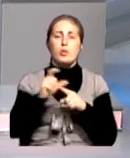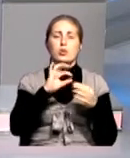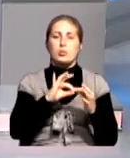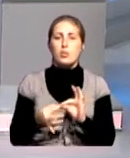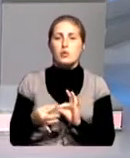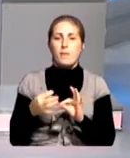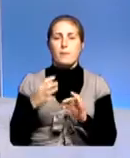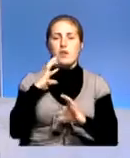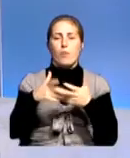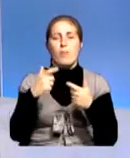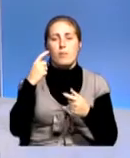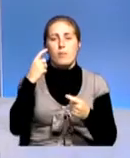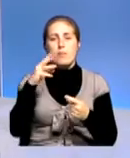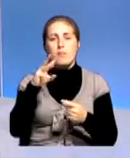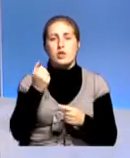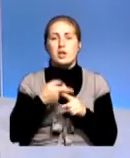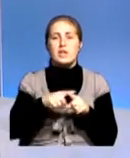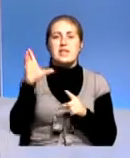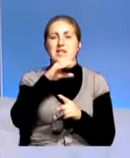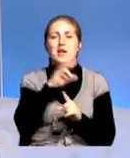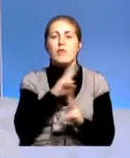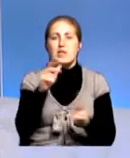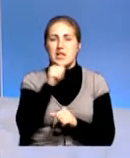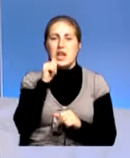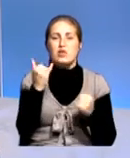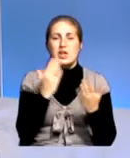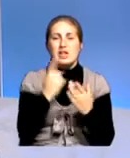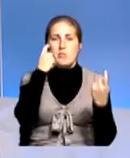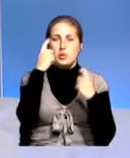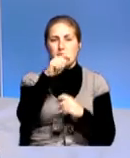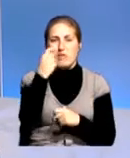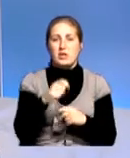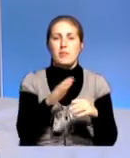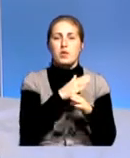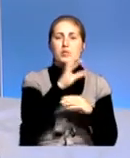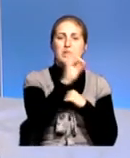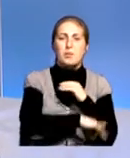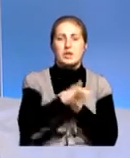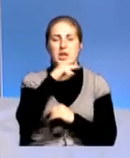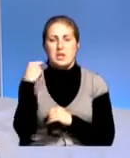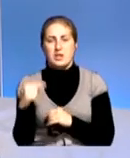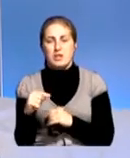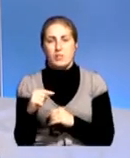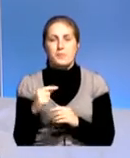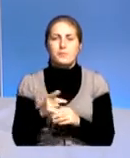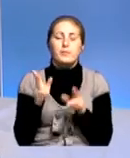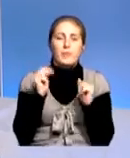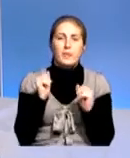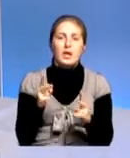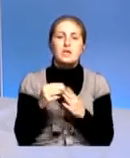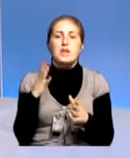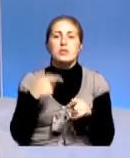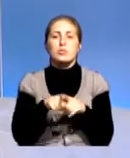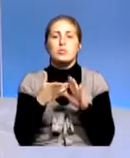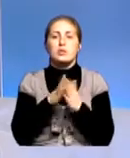мировом масштабе, ни для кого не секрет, что идет информационная война между западными средствами массовой информации и российскими. Как оцениваете